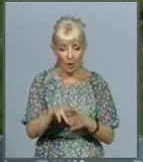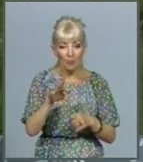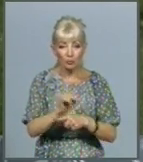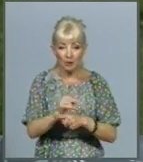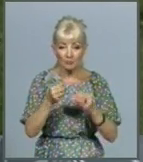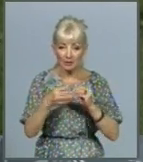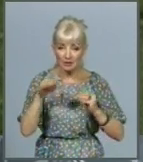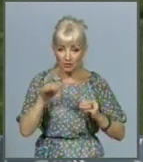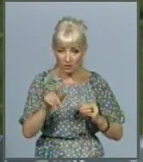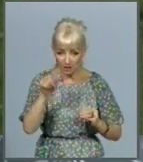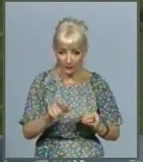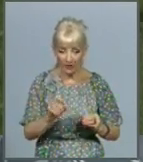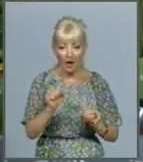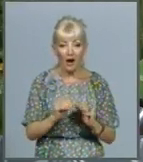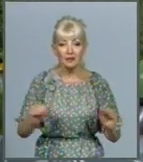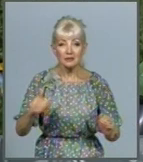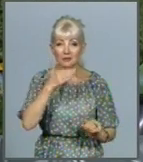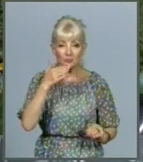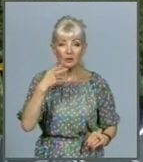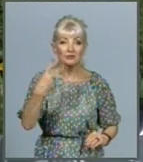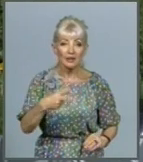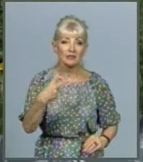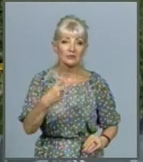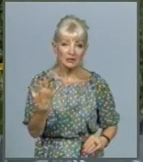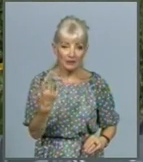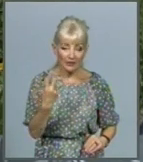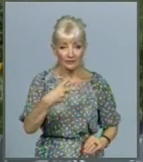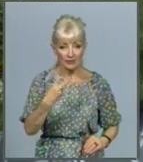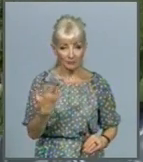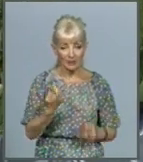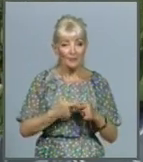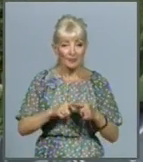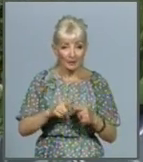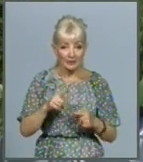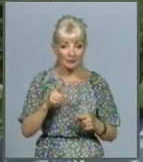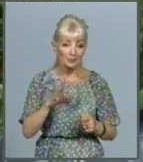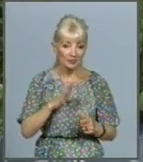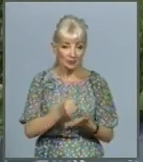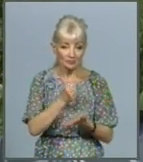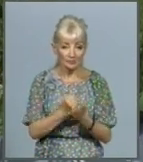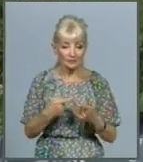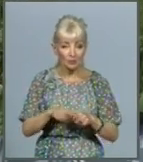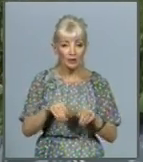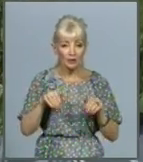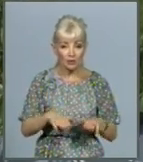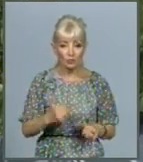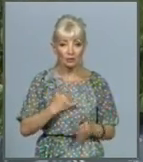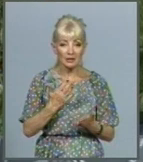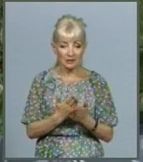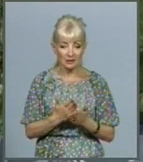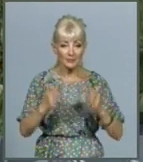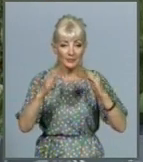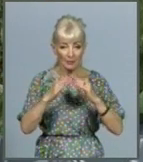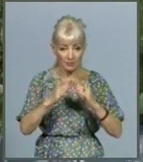20, і 22, і 25. Тому, мабуть, згодом з цього, було прийнято таке рішення. У нас є поміщення, яке просто